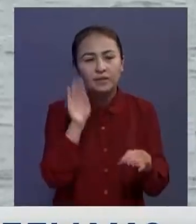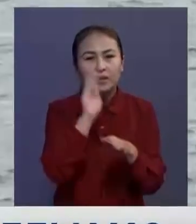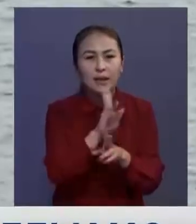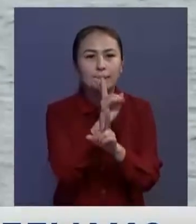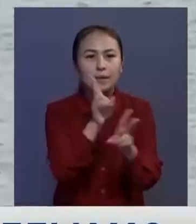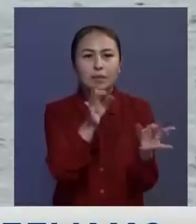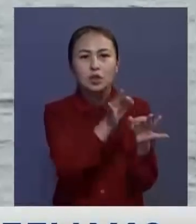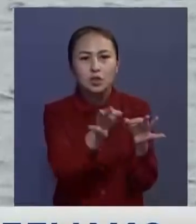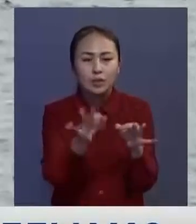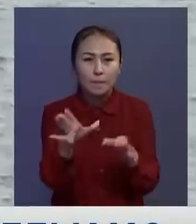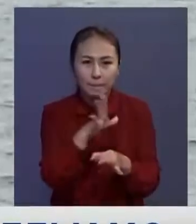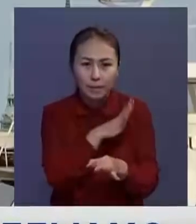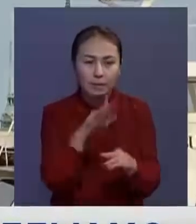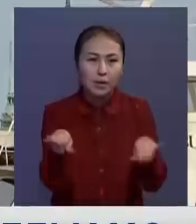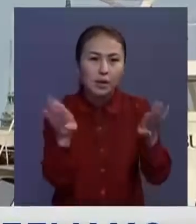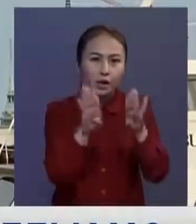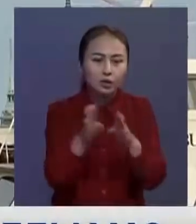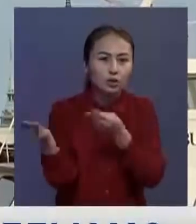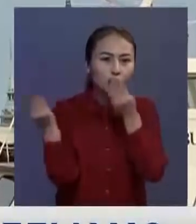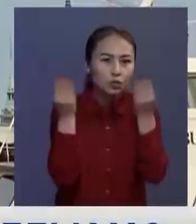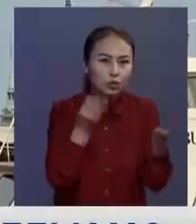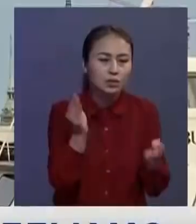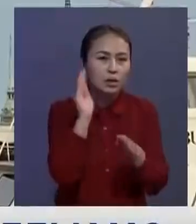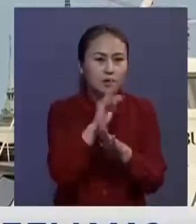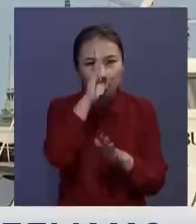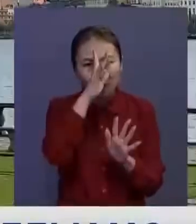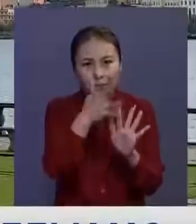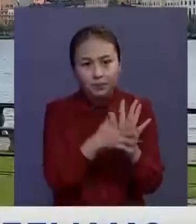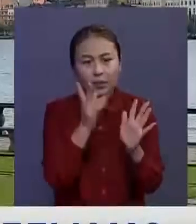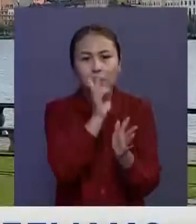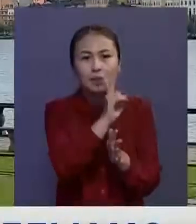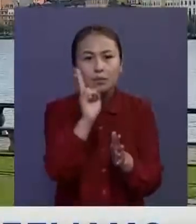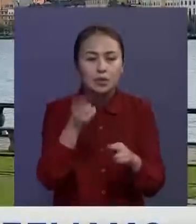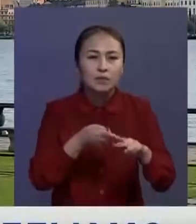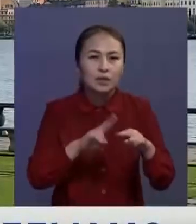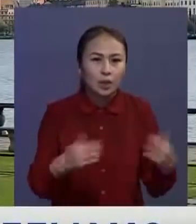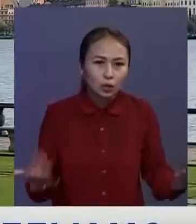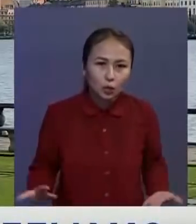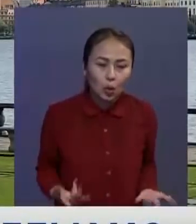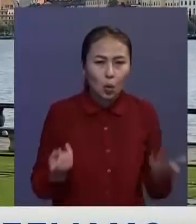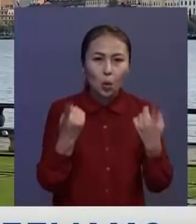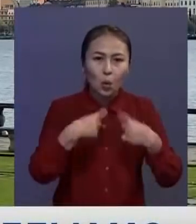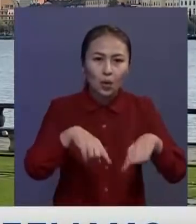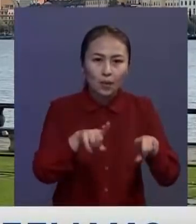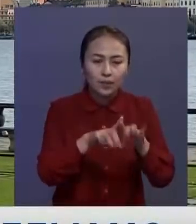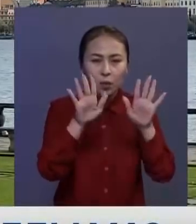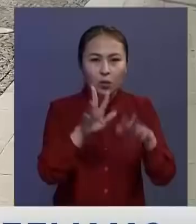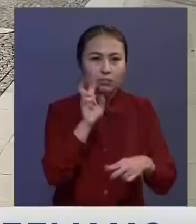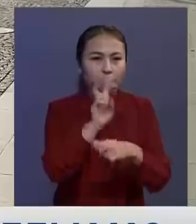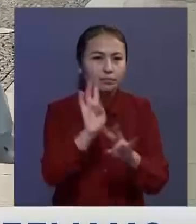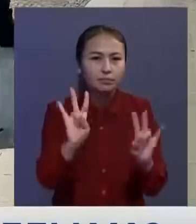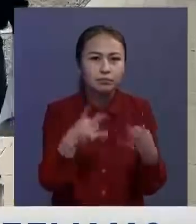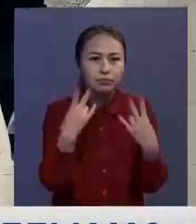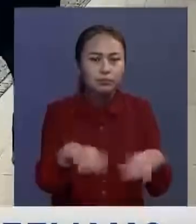кейбір шектеулерді еңгізген. Алайда олар ұсыныстық сипатқа еге. Мәселен кейбір өңір тұрғындарына қоғамдық орындарға бармауға кеңес